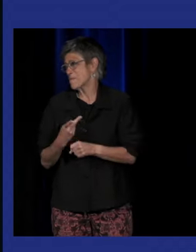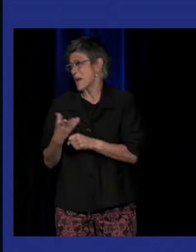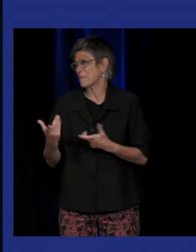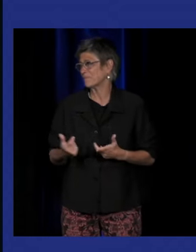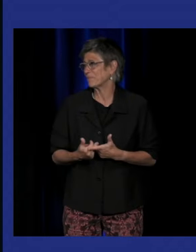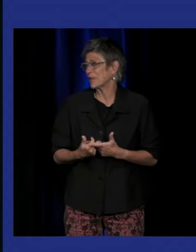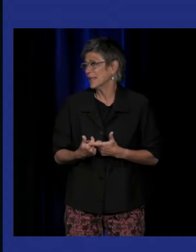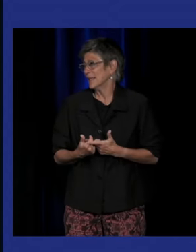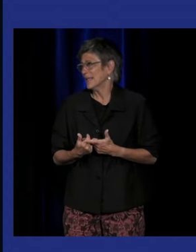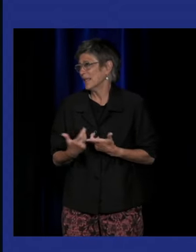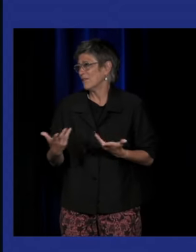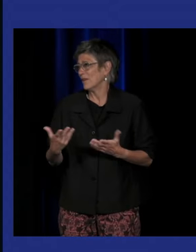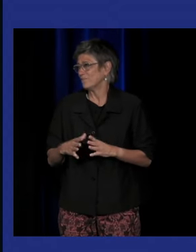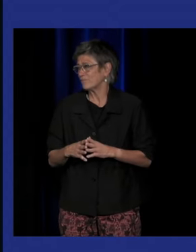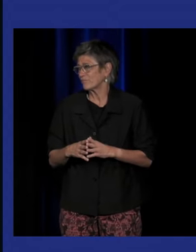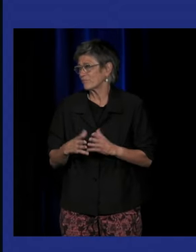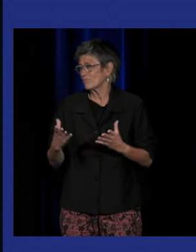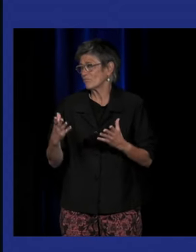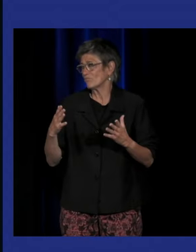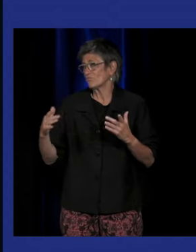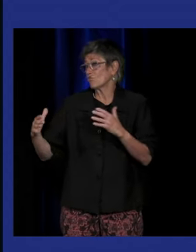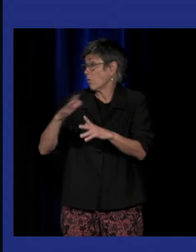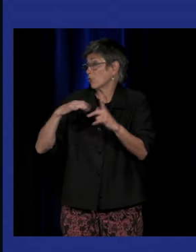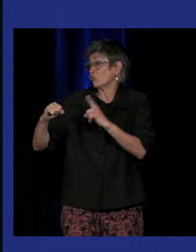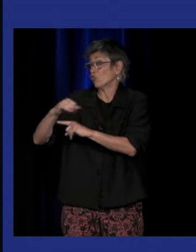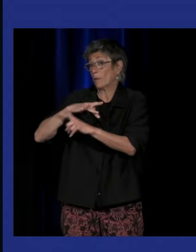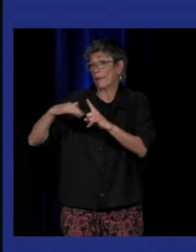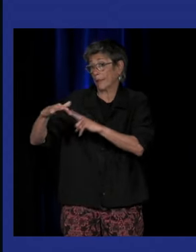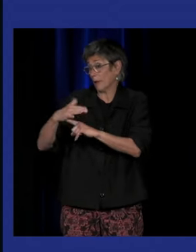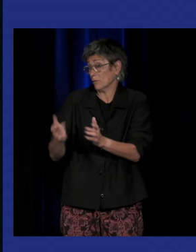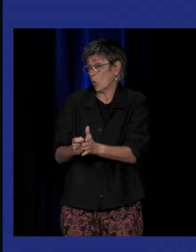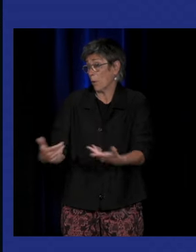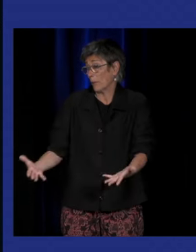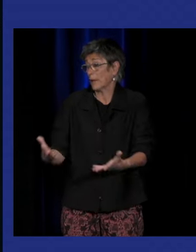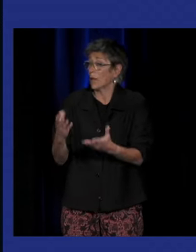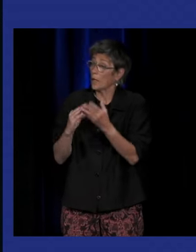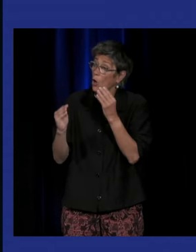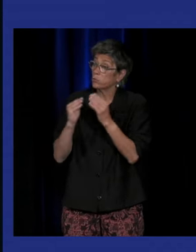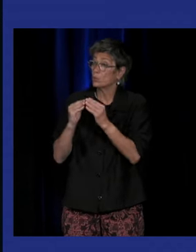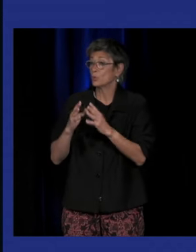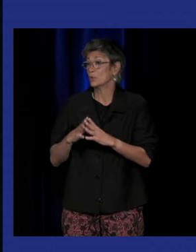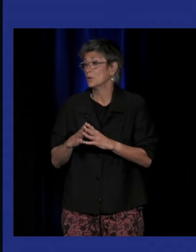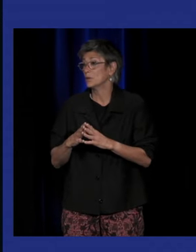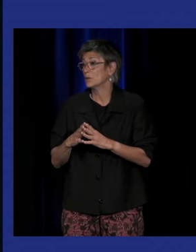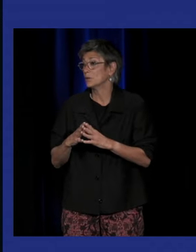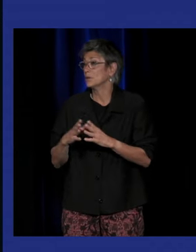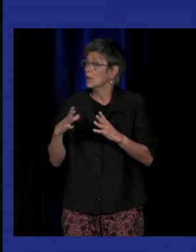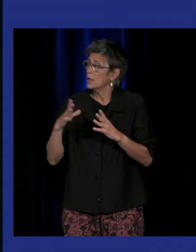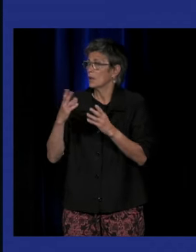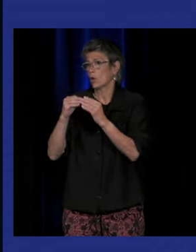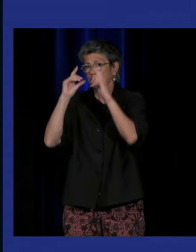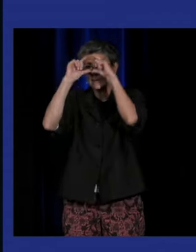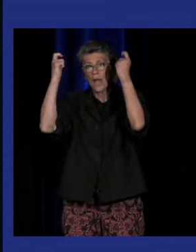des sourds aujourd'hui dans nos sociétés contemporaines et sur le fait aussi qu'il y a le statut